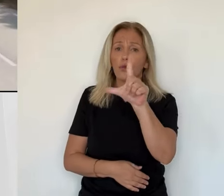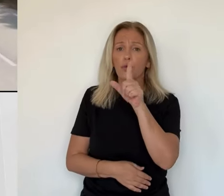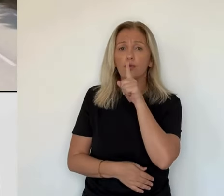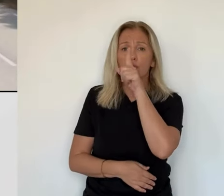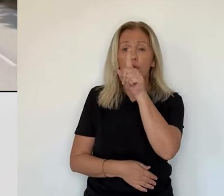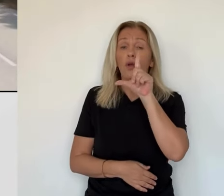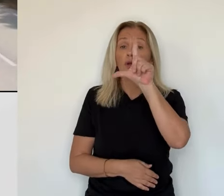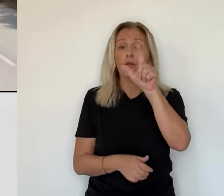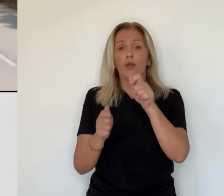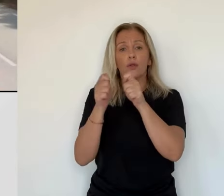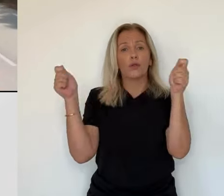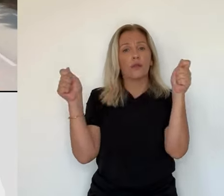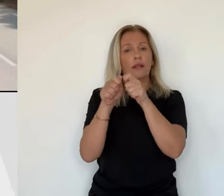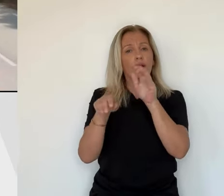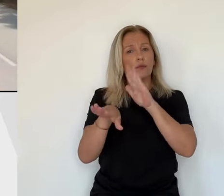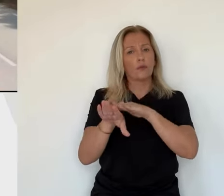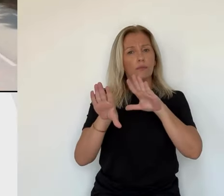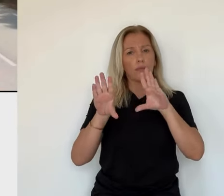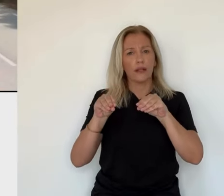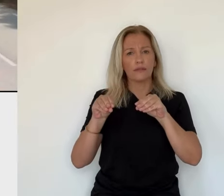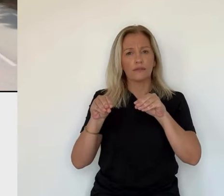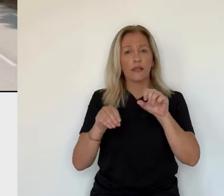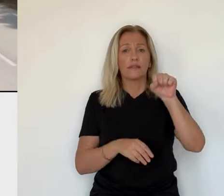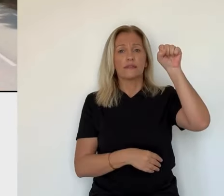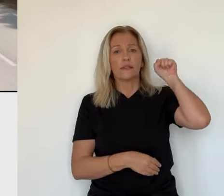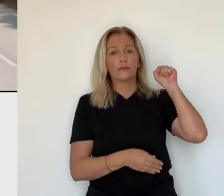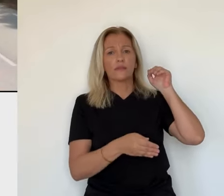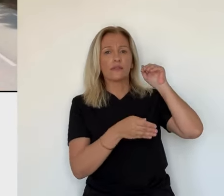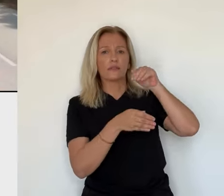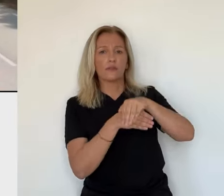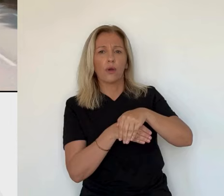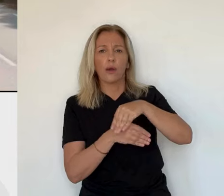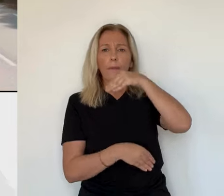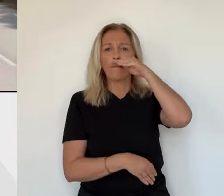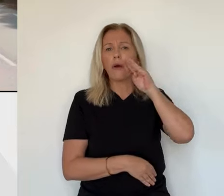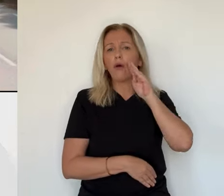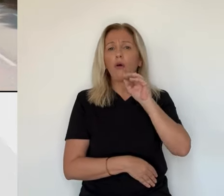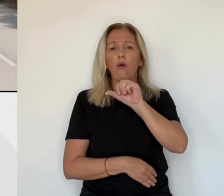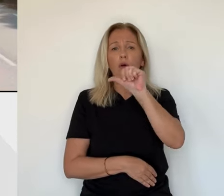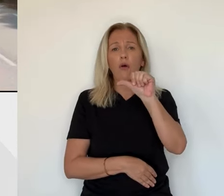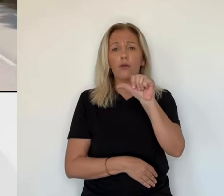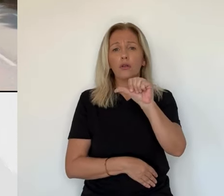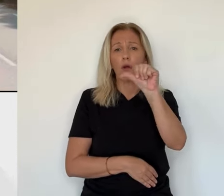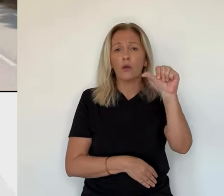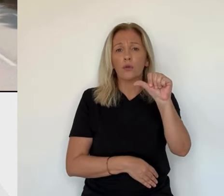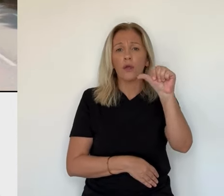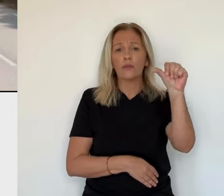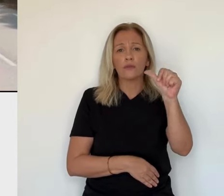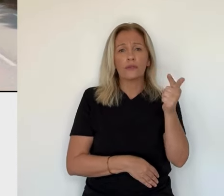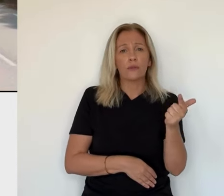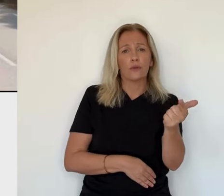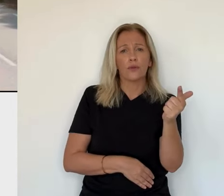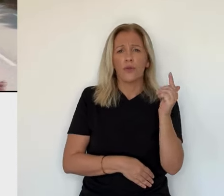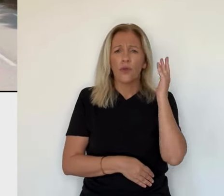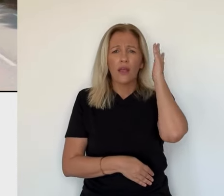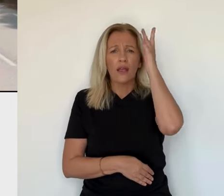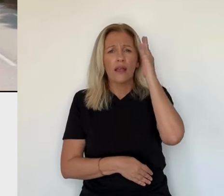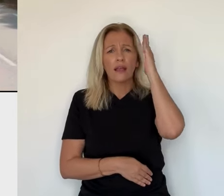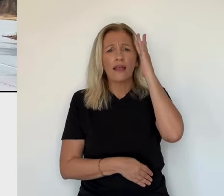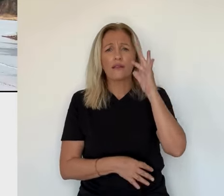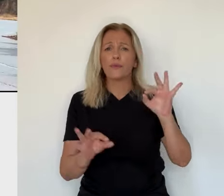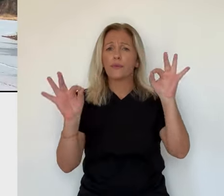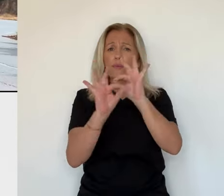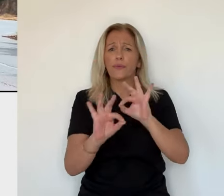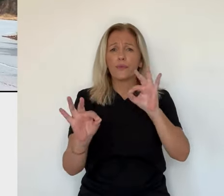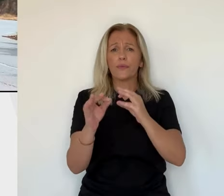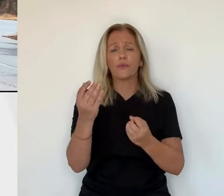C'est dans la soirée de samedi que les parents d'Anjani et Tisson l'alerte. Son pick-up gris est garé au même endroit depuis vendredi, au bord de la route